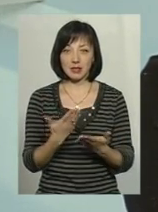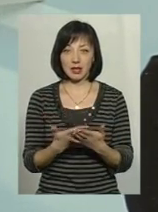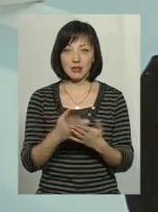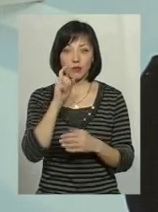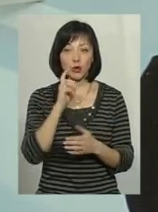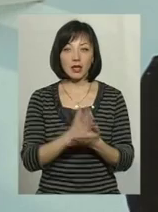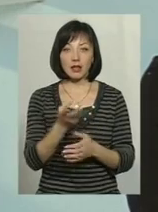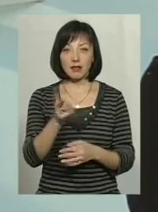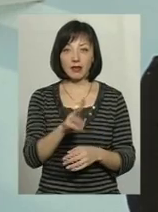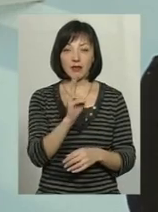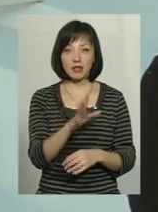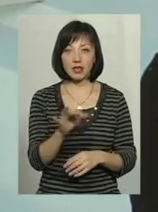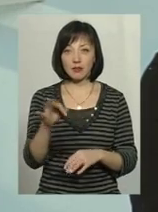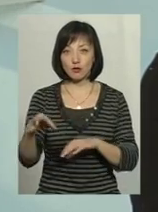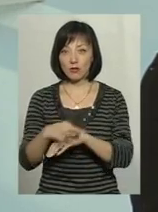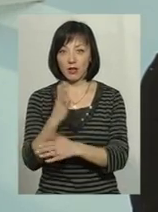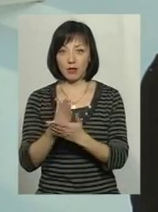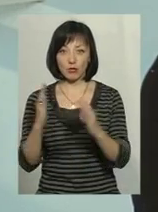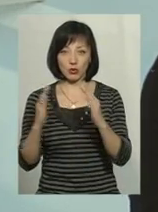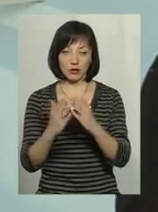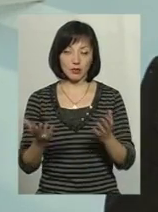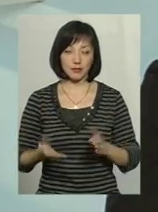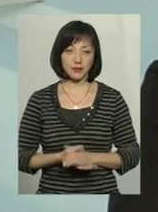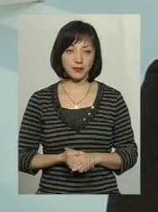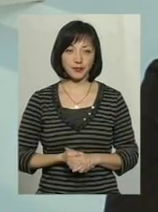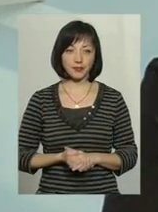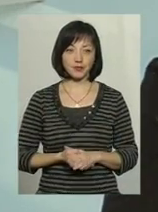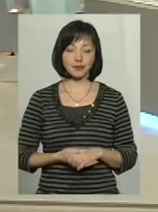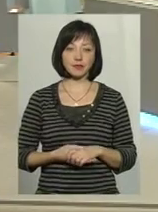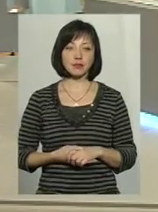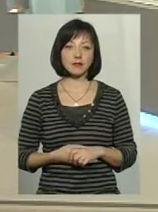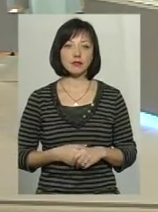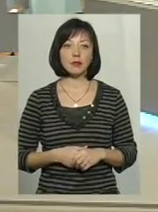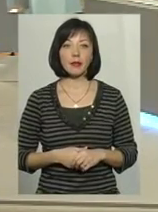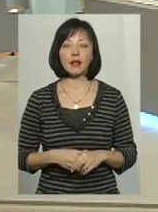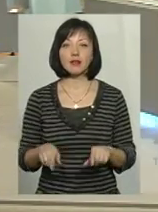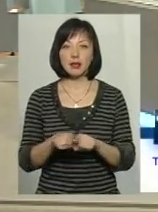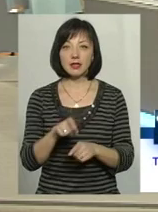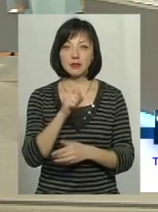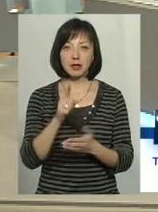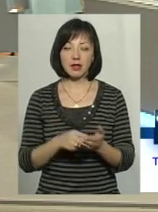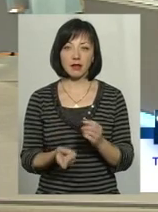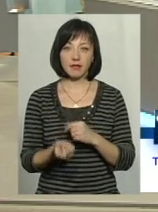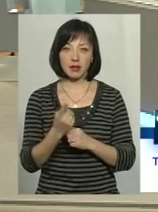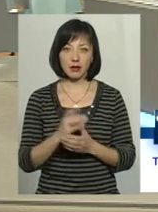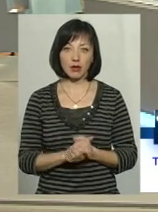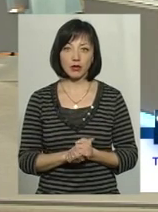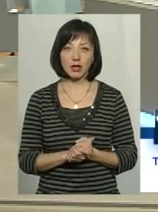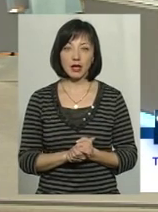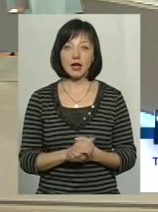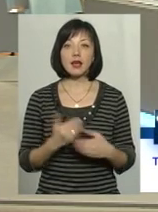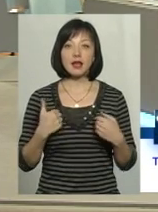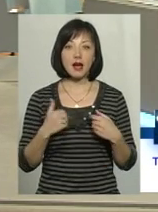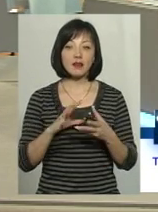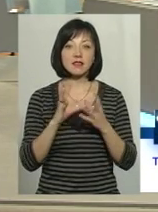є дві квартири, і в чоловіка є будинок. Тому от такі запитання виникають, тому що я